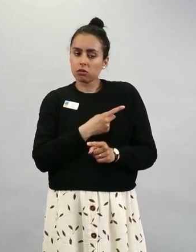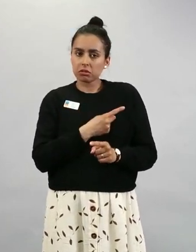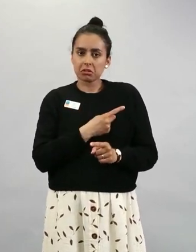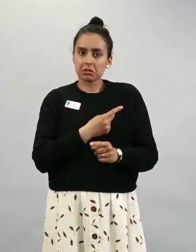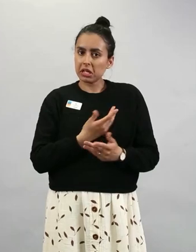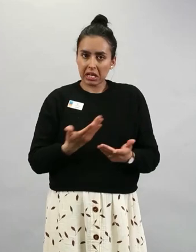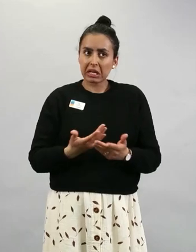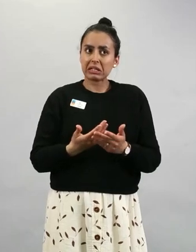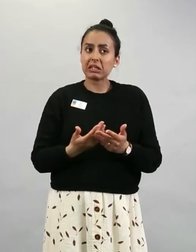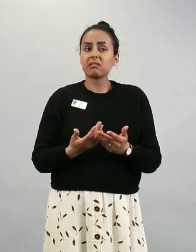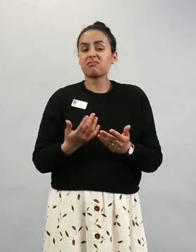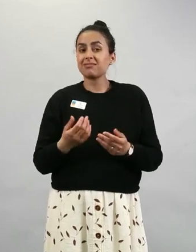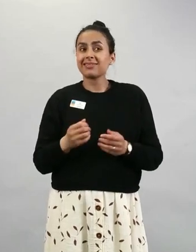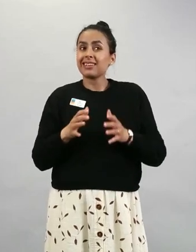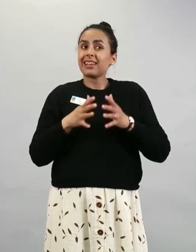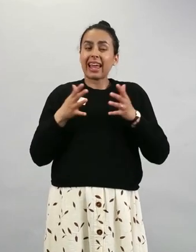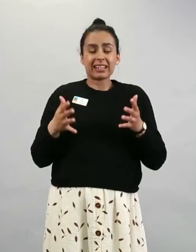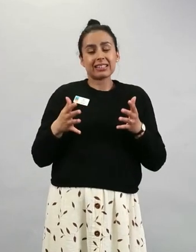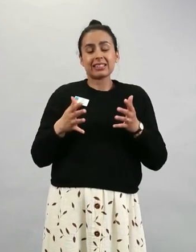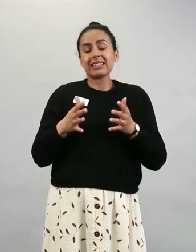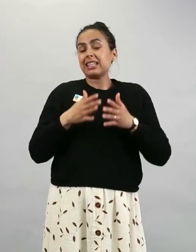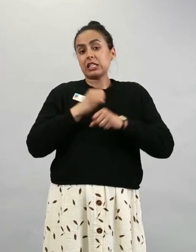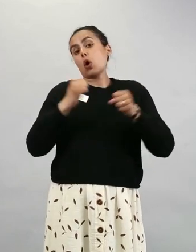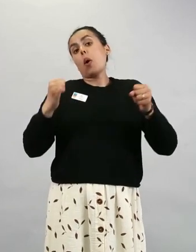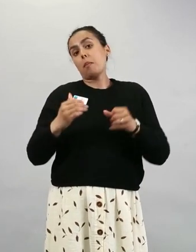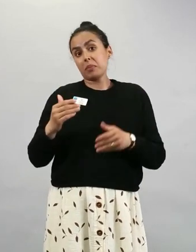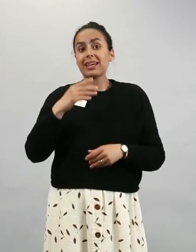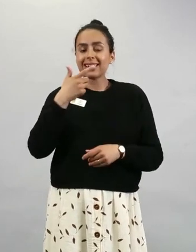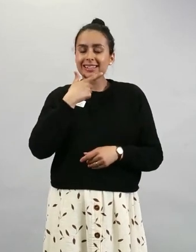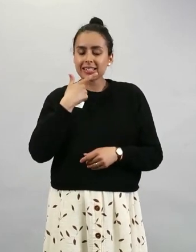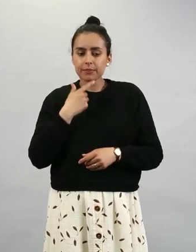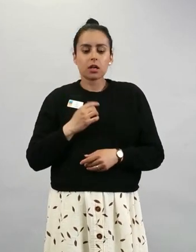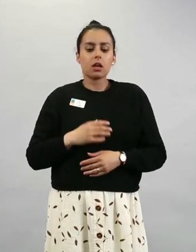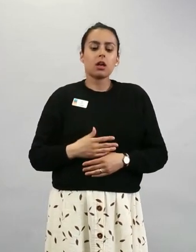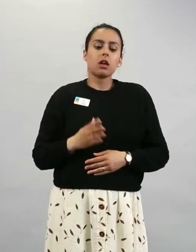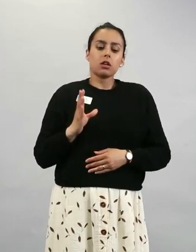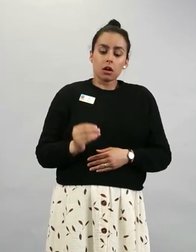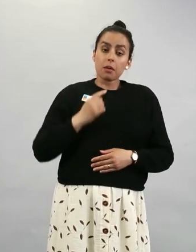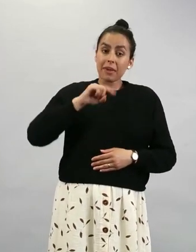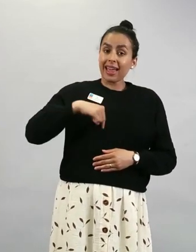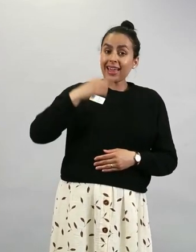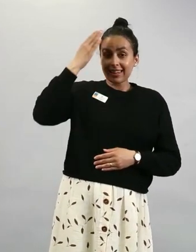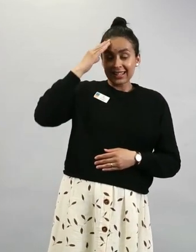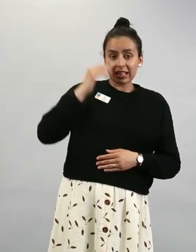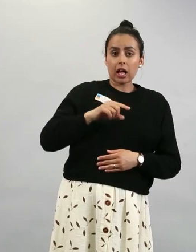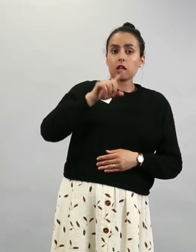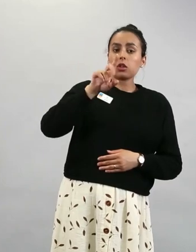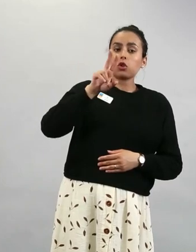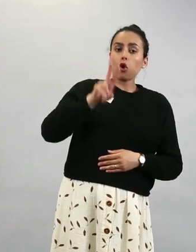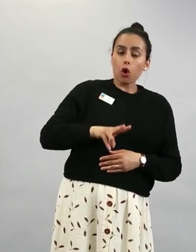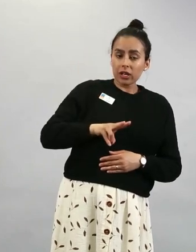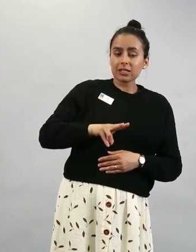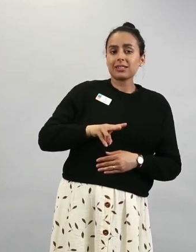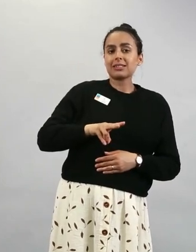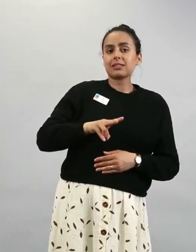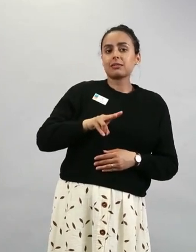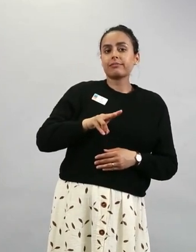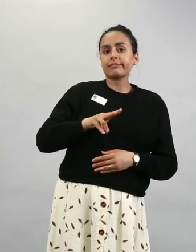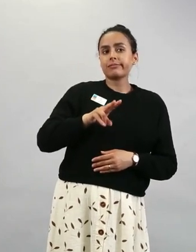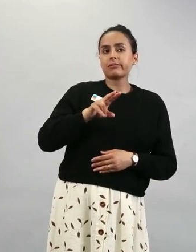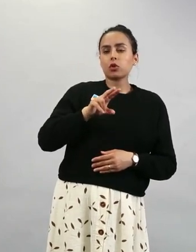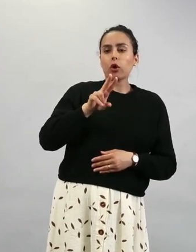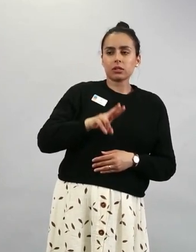Me tiedämme, että raskauden varsinkin toisessa kolmannessa ja kolmannessa kolmanneksessa, kun